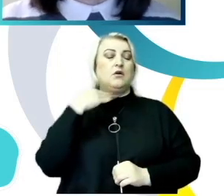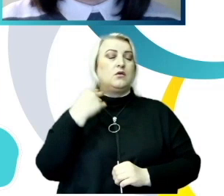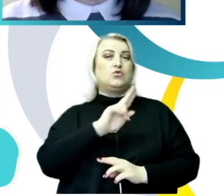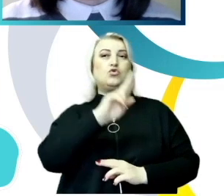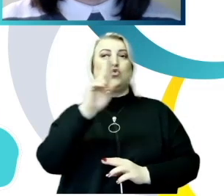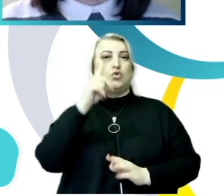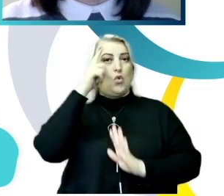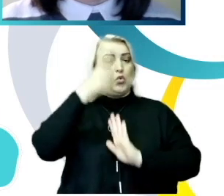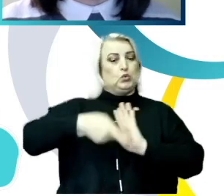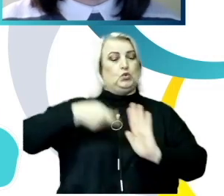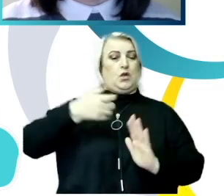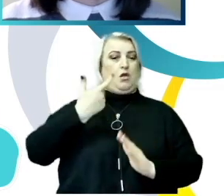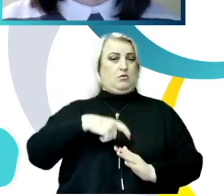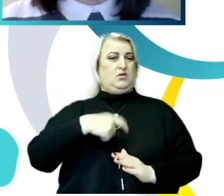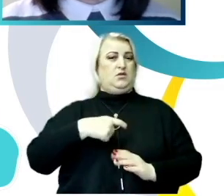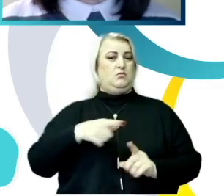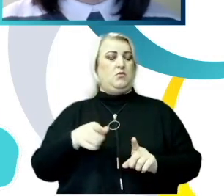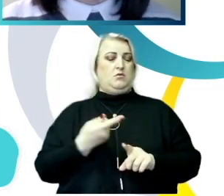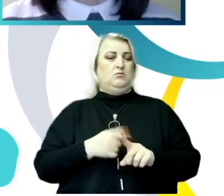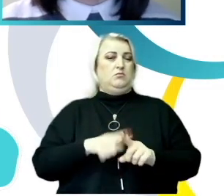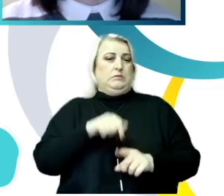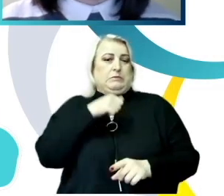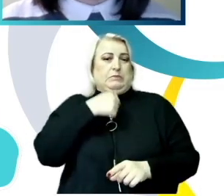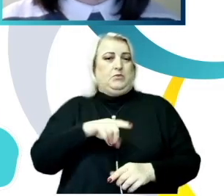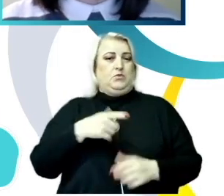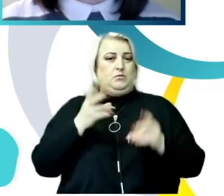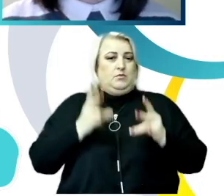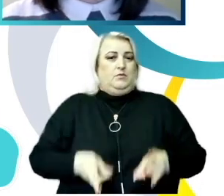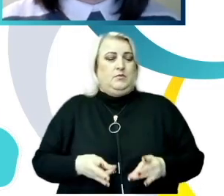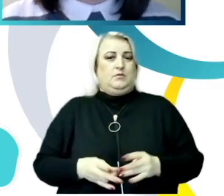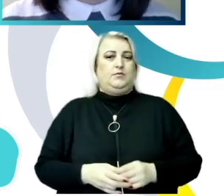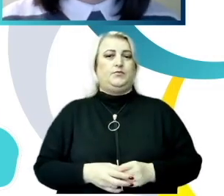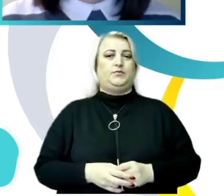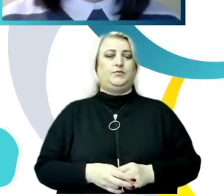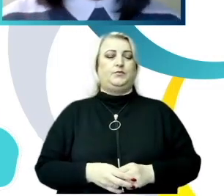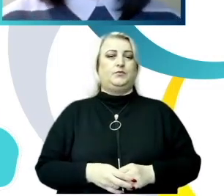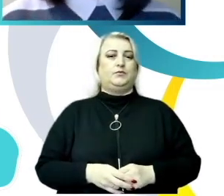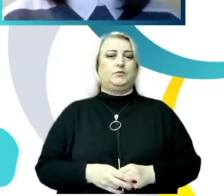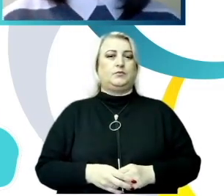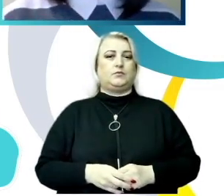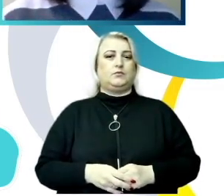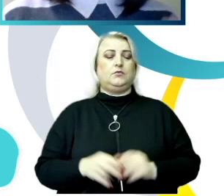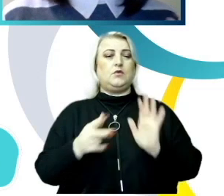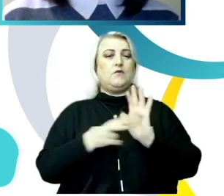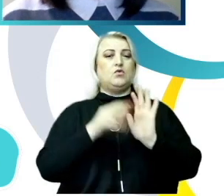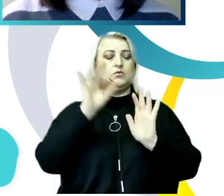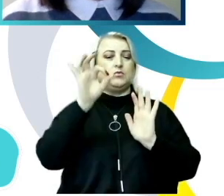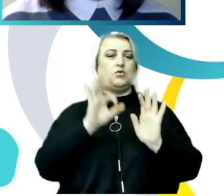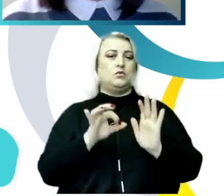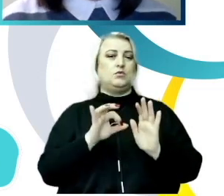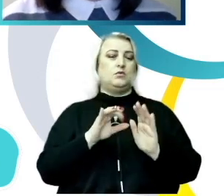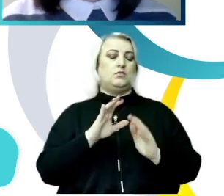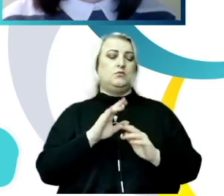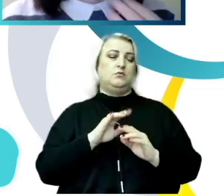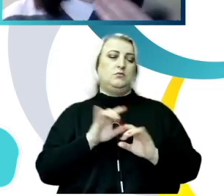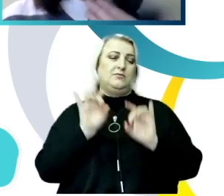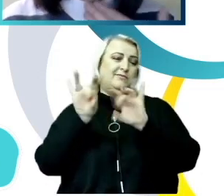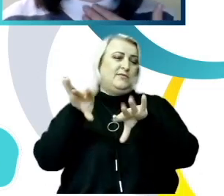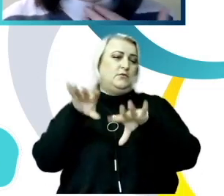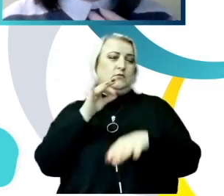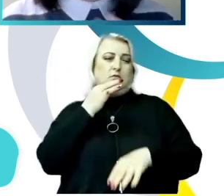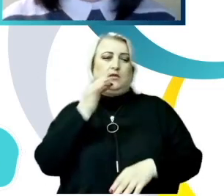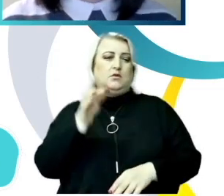afle despre situația în care au nimerit, despre actul de hărțuire la care au fost expuse. 8% nu au raportat sau nu au vorbit